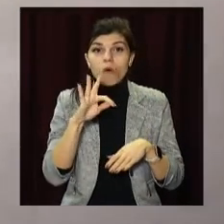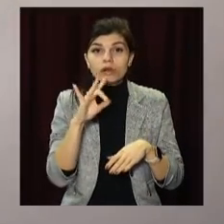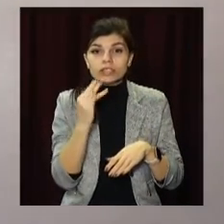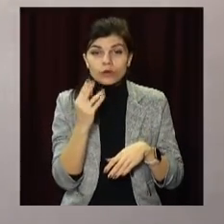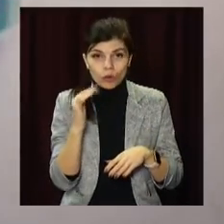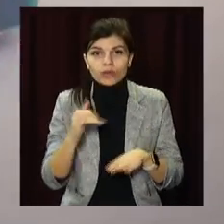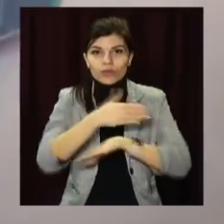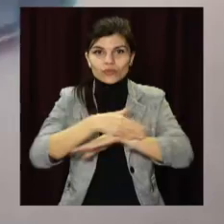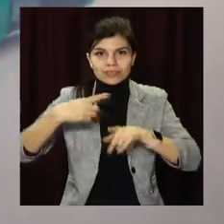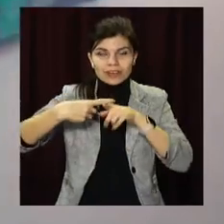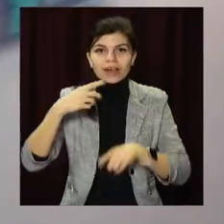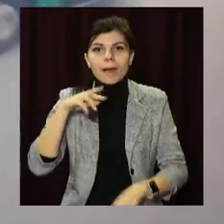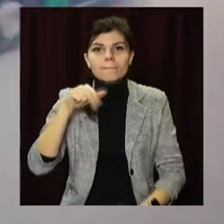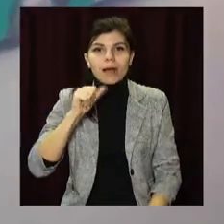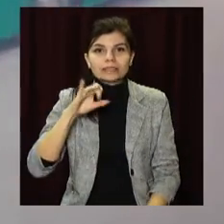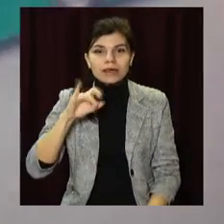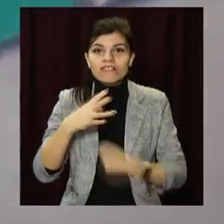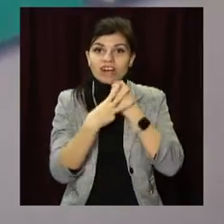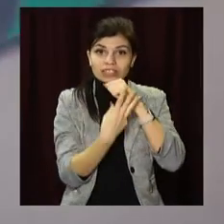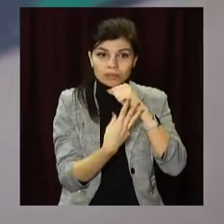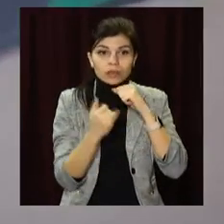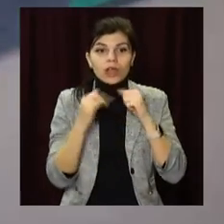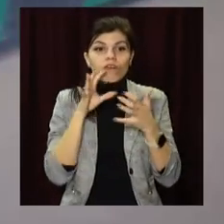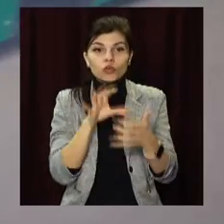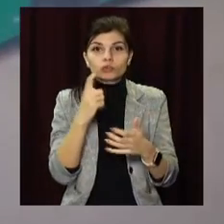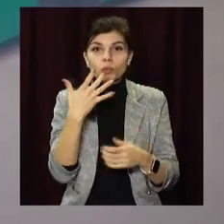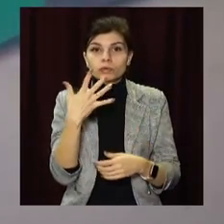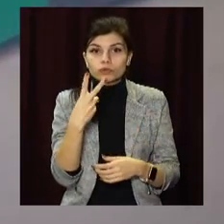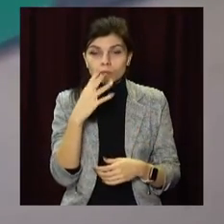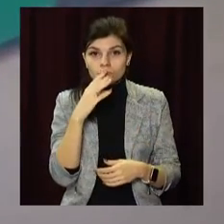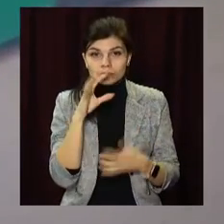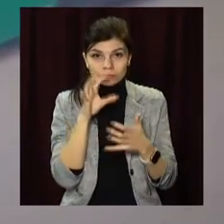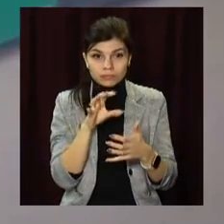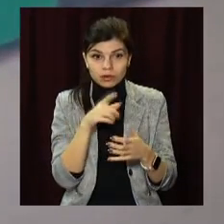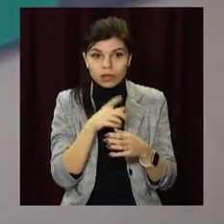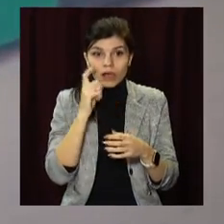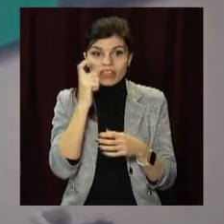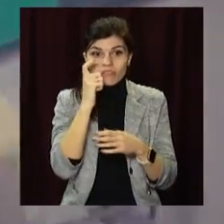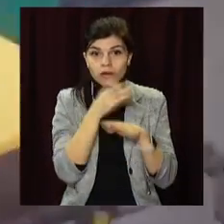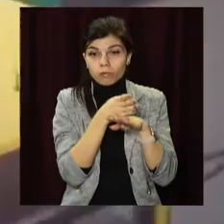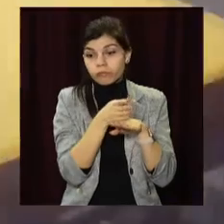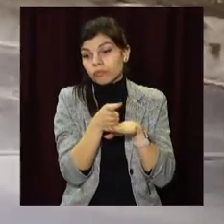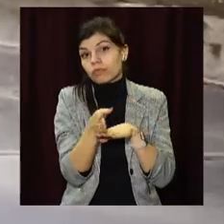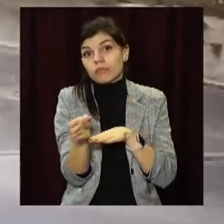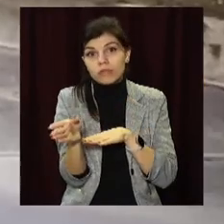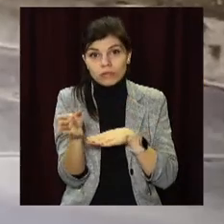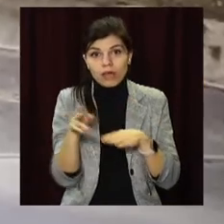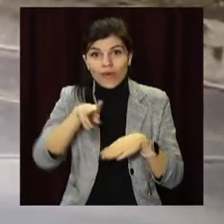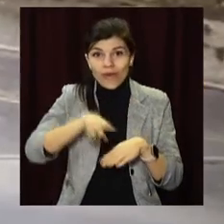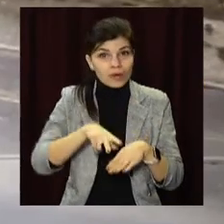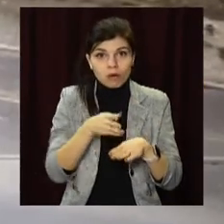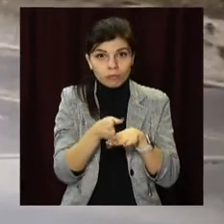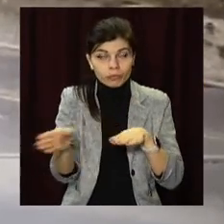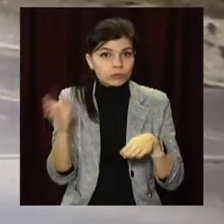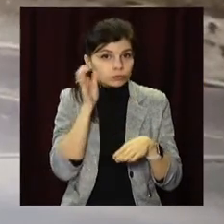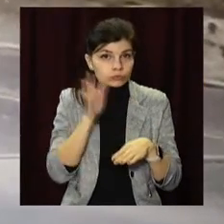18-й трамвай та автобус 152-го маршруту. Вагон з'їхав з колії та зачепив автобус. У інциденті ніхто не постраждав. А